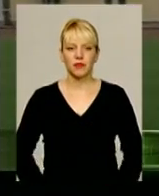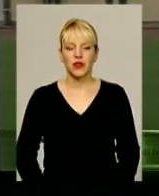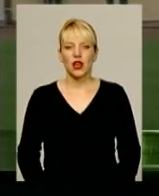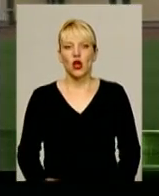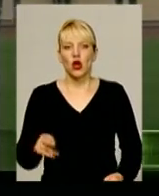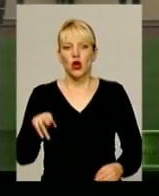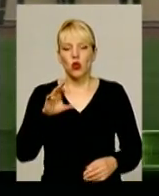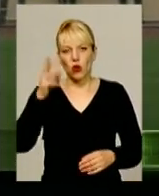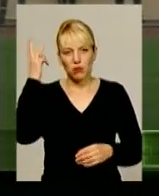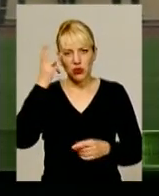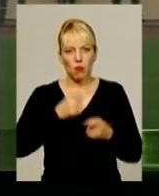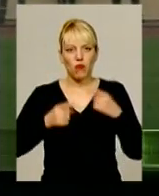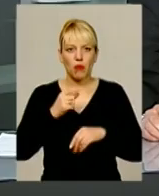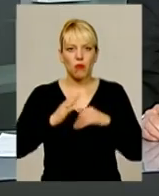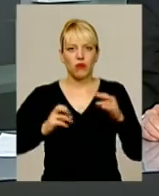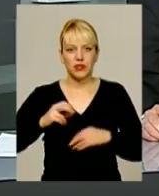професійний футбол.